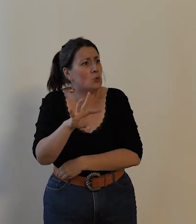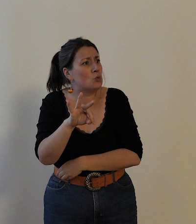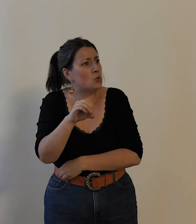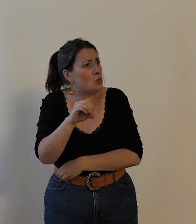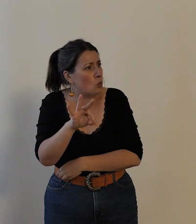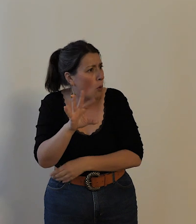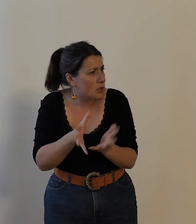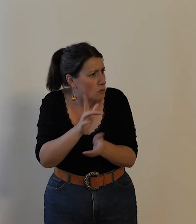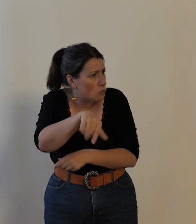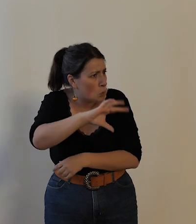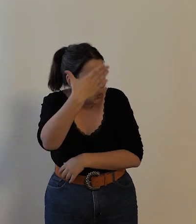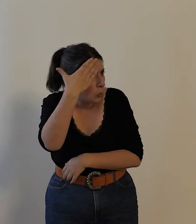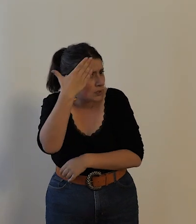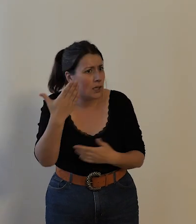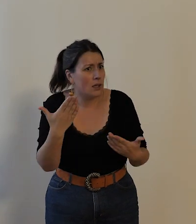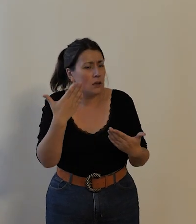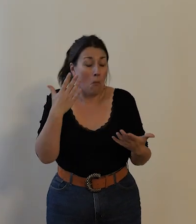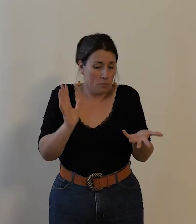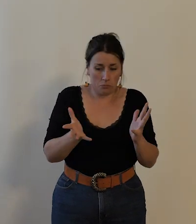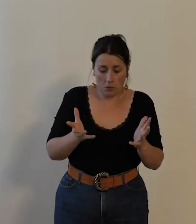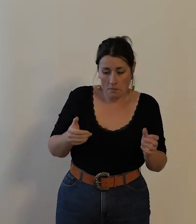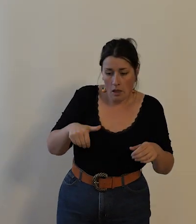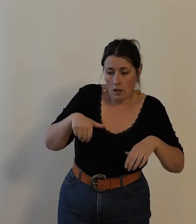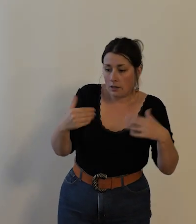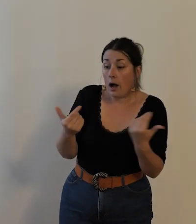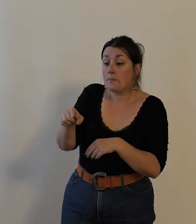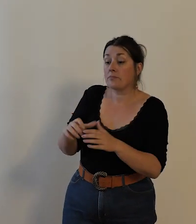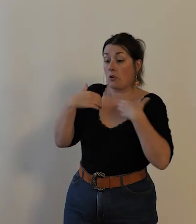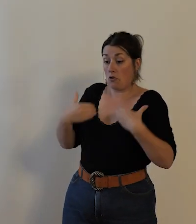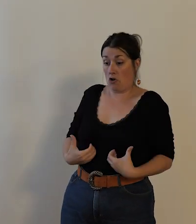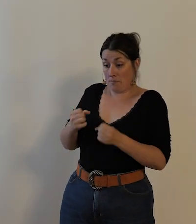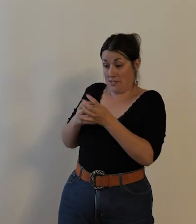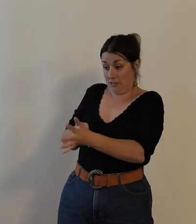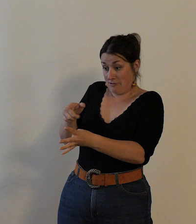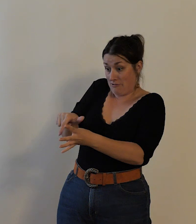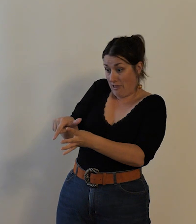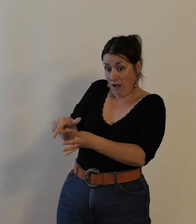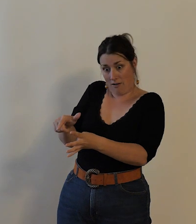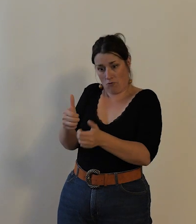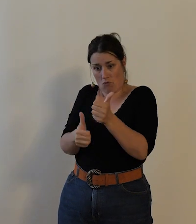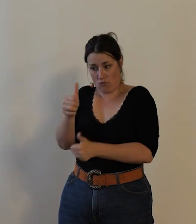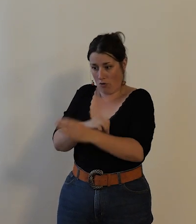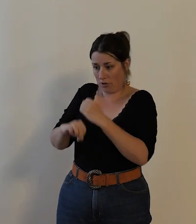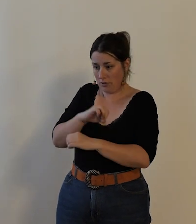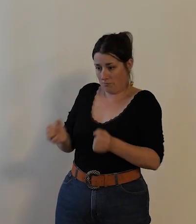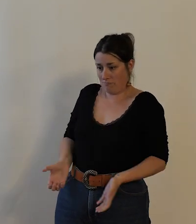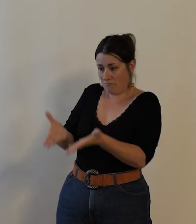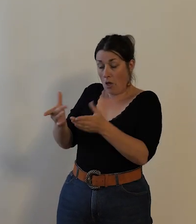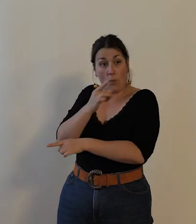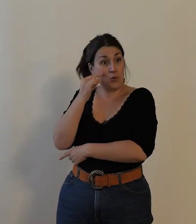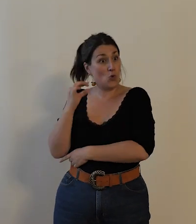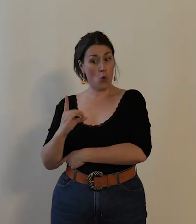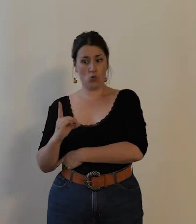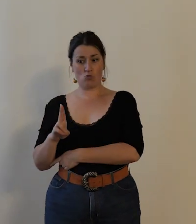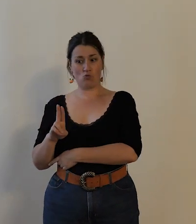aujourd'hui les nouvelles galeries avoir un club cycliste qui organise des cours cyclistes et bien en 1908 Monsieur Dutot crée